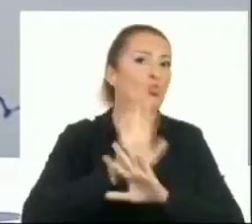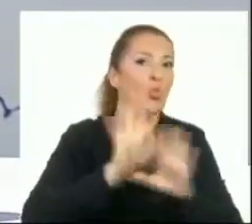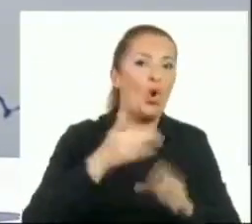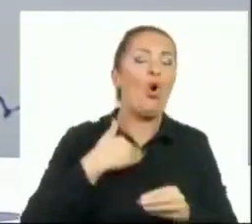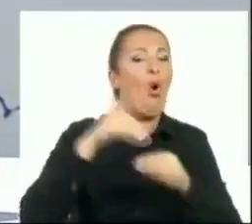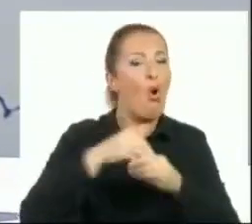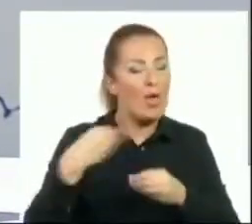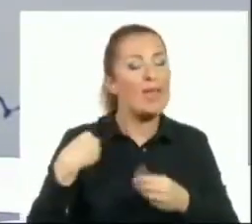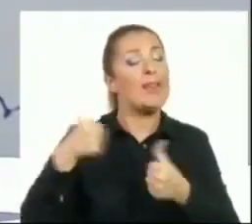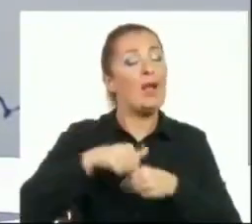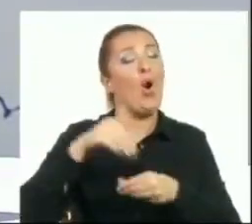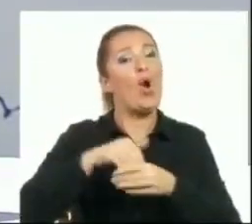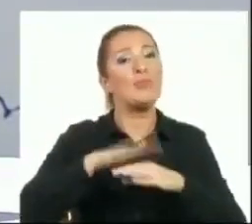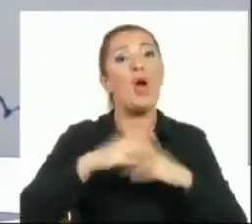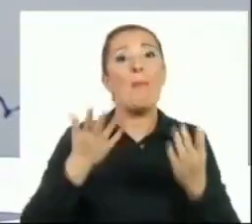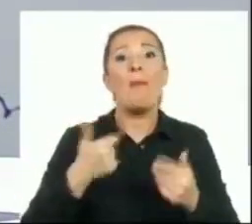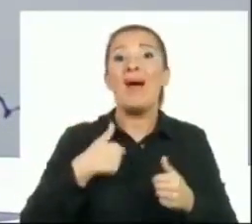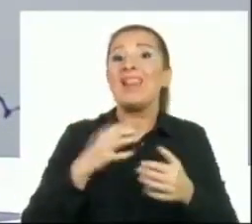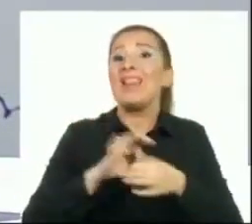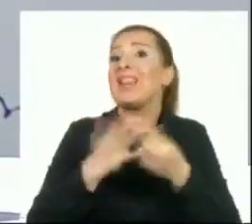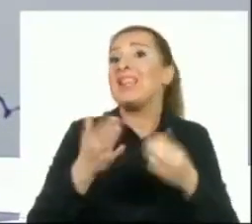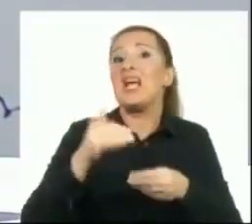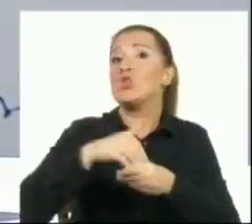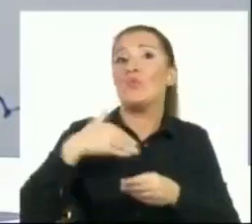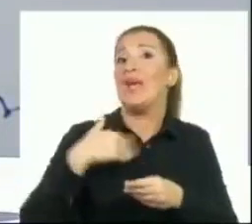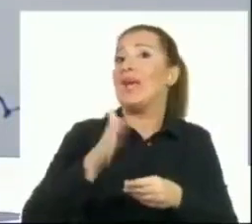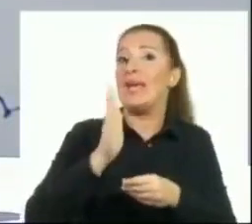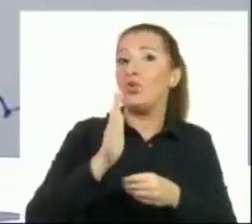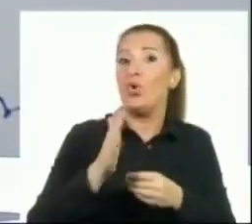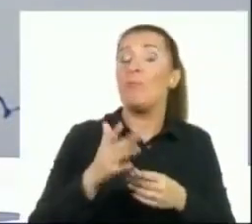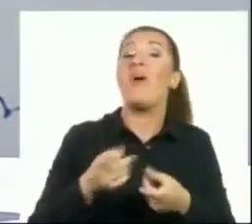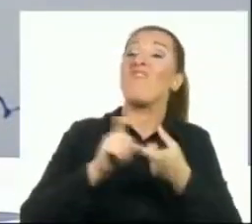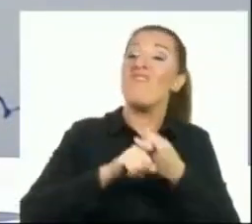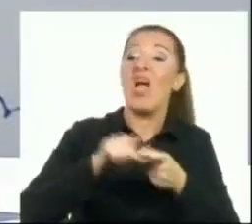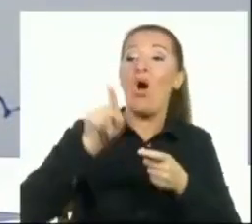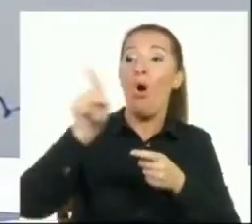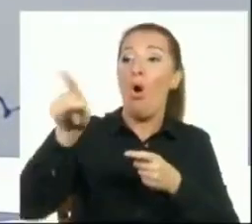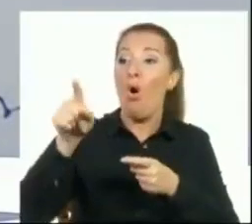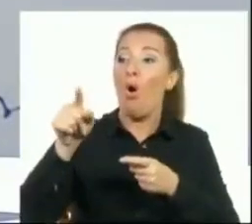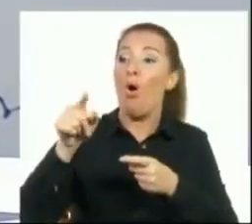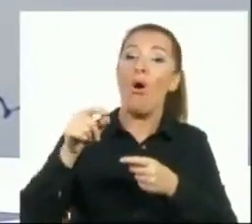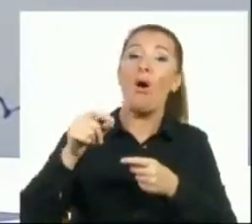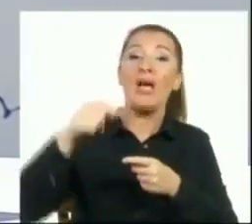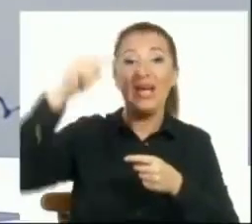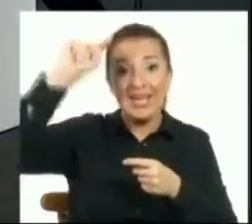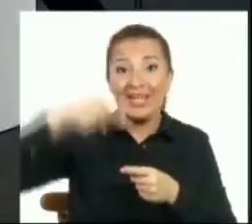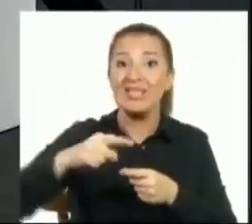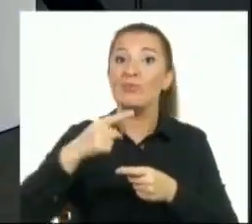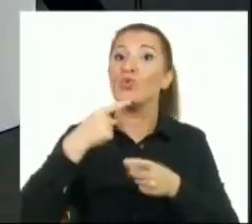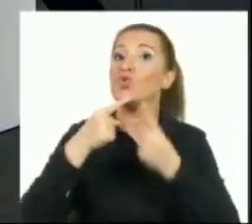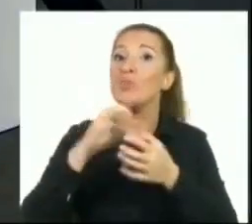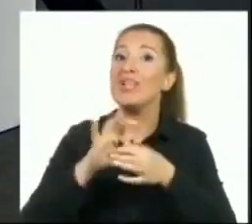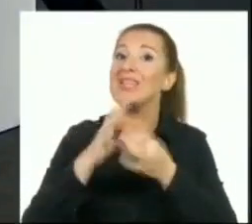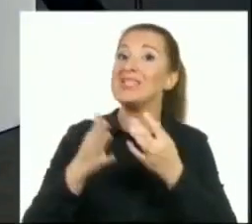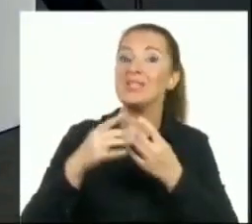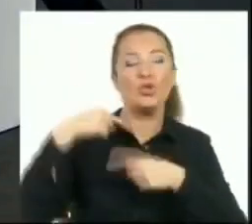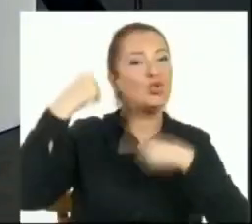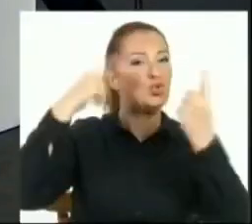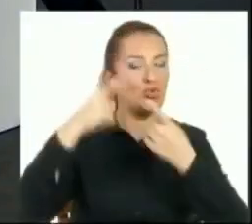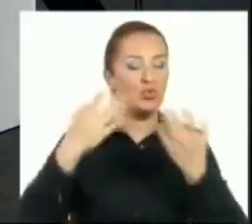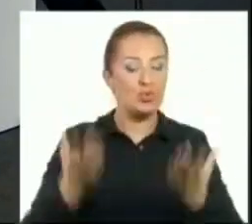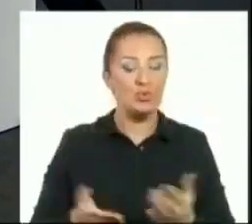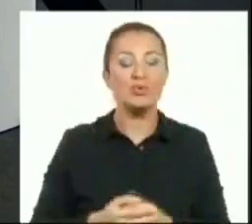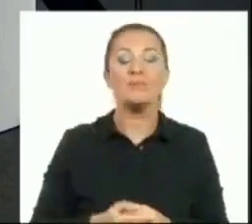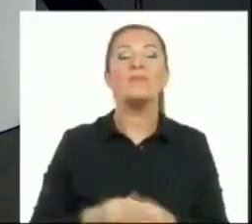Ben bu seçime niye gidiyorum? Ve Sayın Binali Yıldırım'ın sözlerini nasıl yorumlarsınız? Öncelikle şuradan